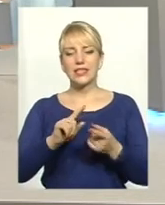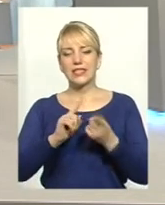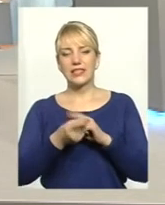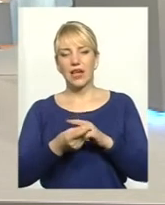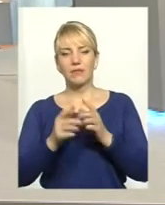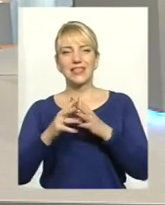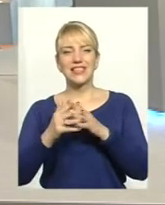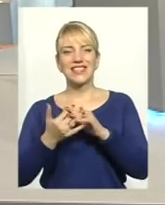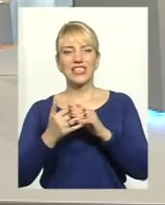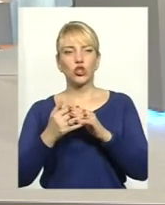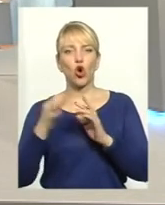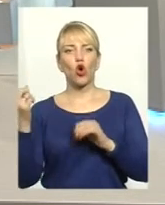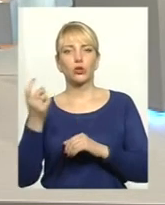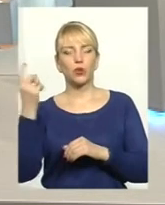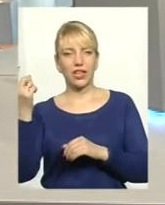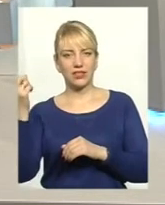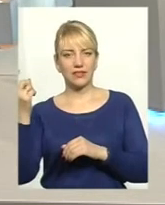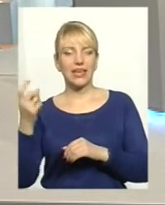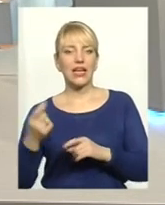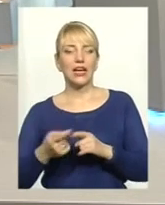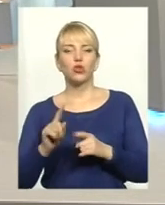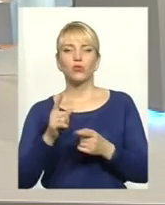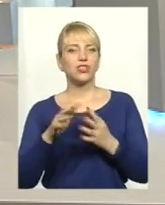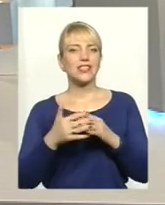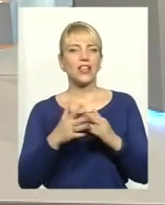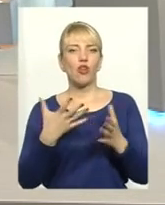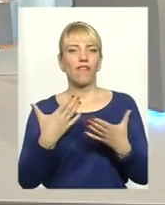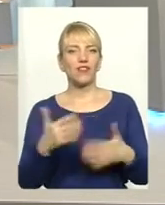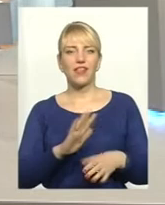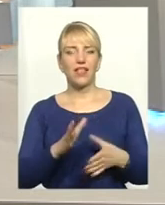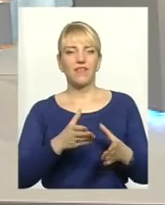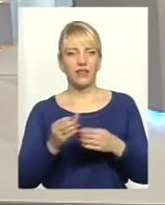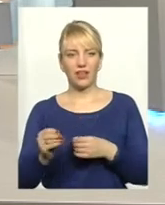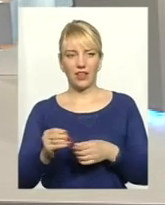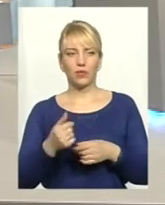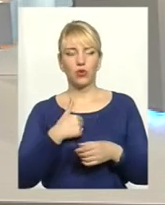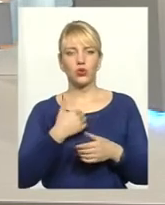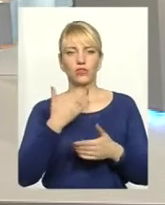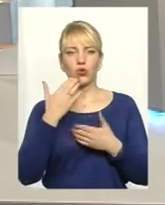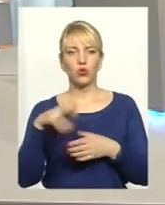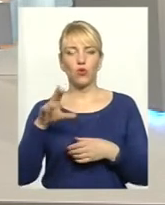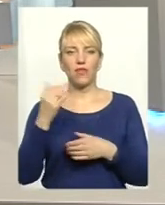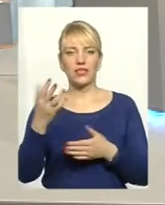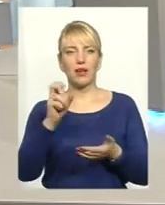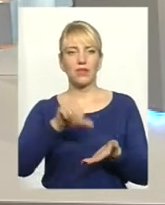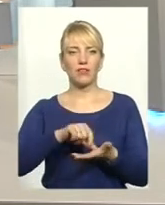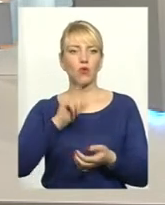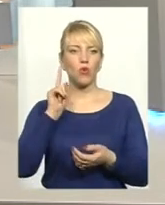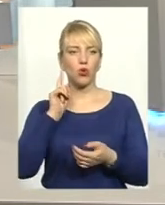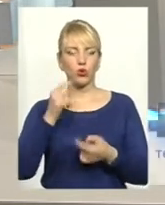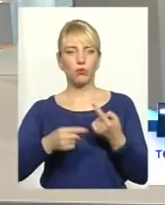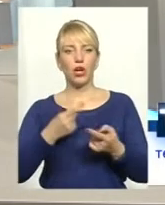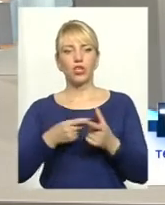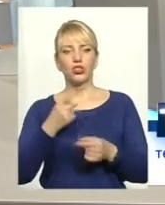власне, село не таку велику роль відіграє. І от хочу звернутися, Валентина, до вас, як до представника молодого покоління. Чи